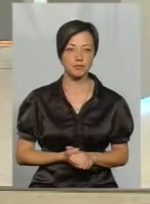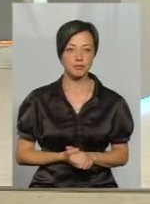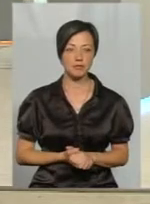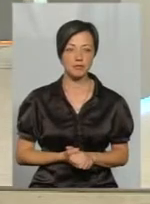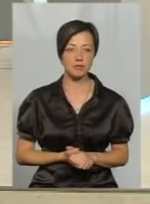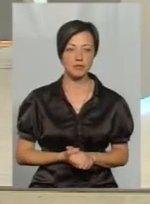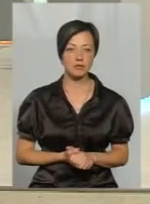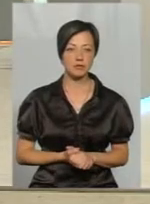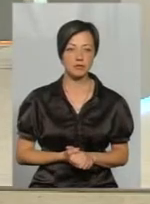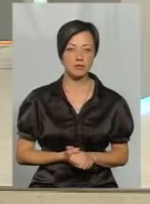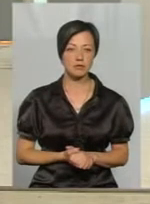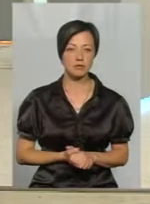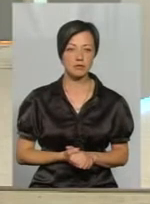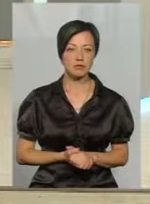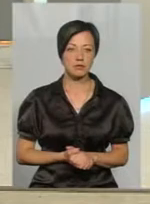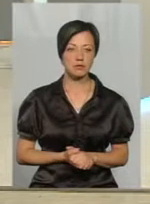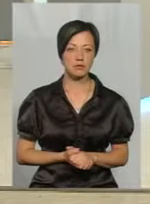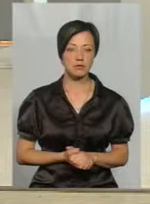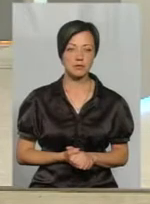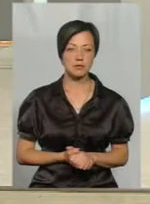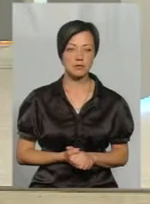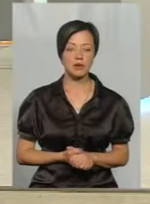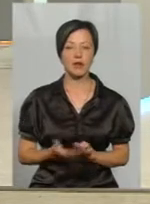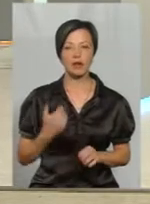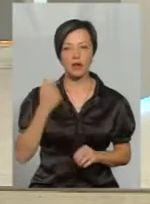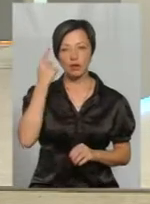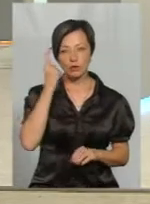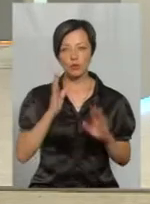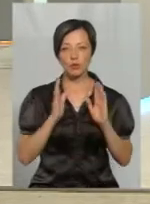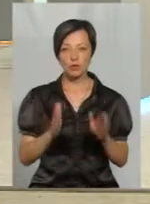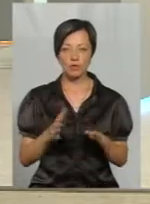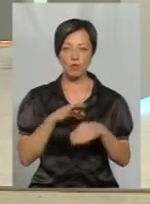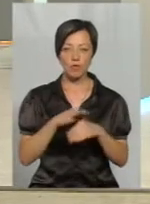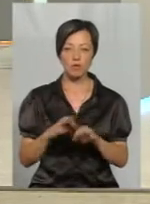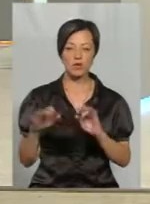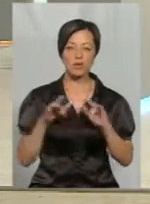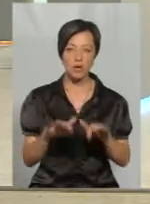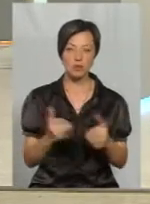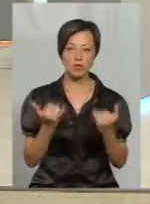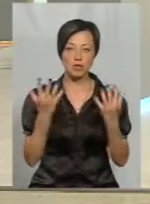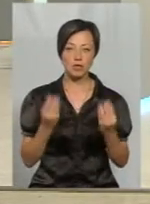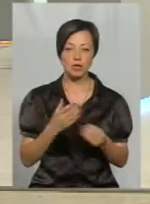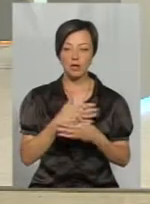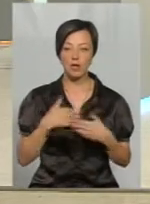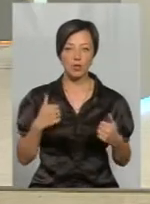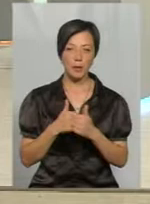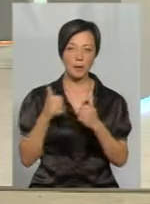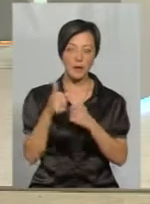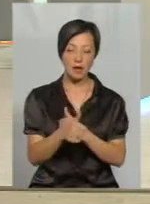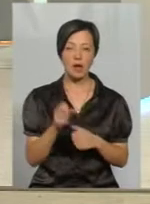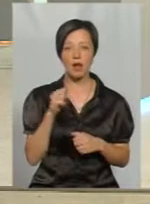зміни до законодавства? Я думаю, що будуть проводитись кроки. На сьогоднішній день не хочу забігати наперед,